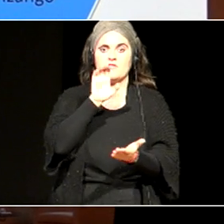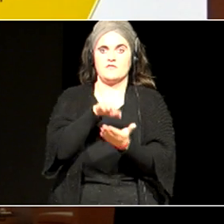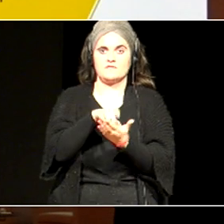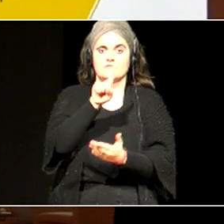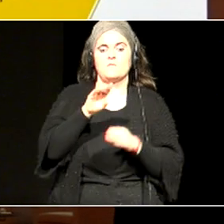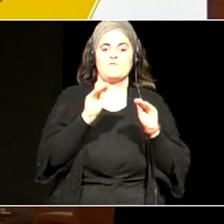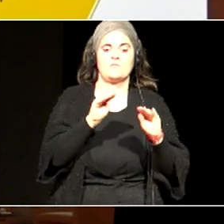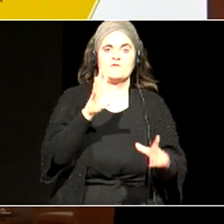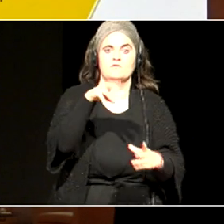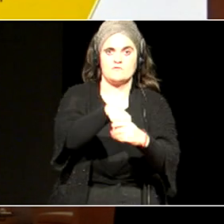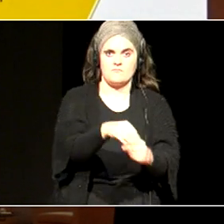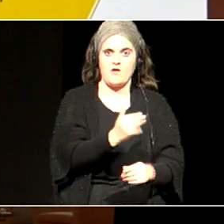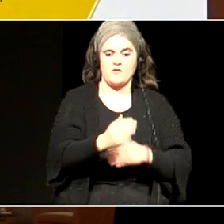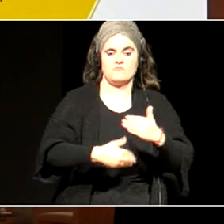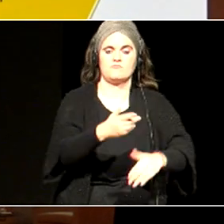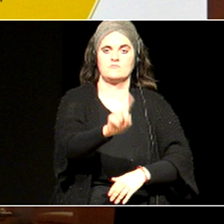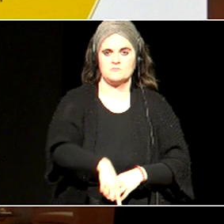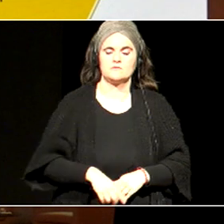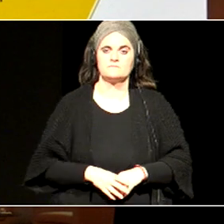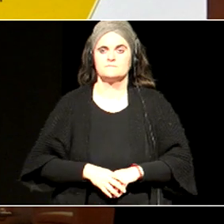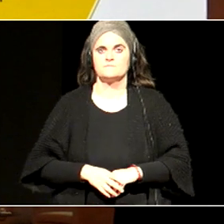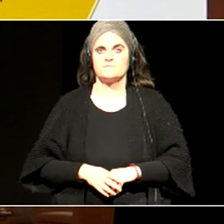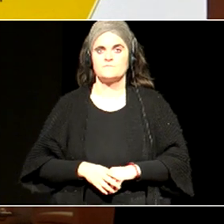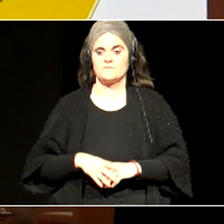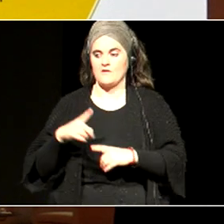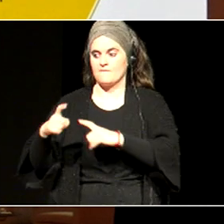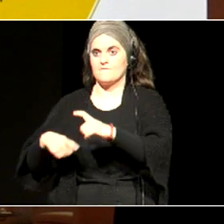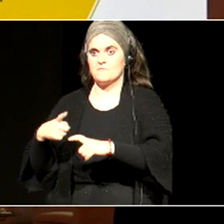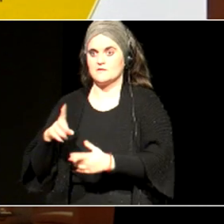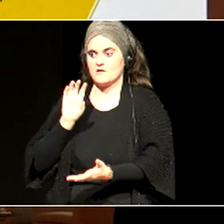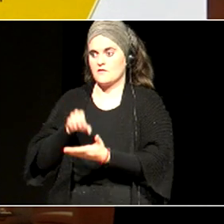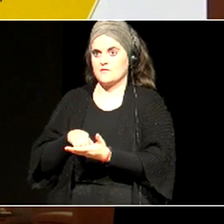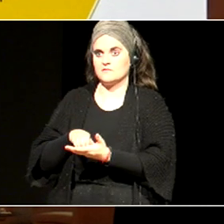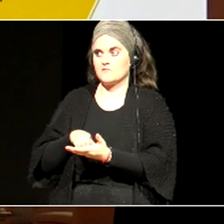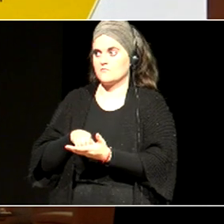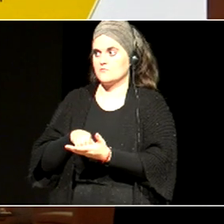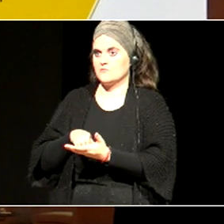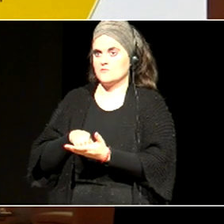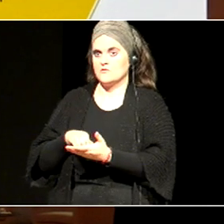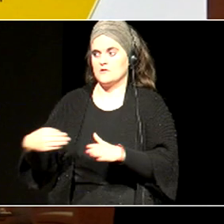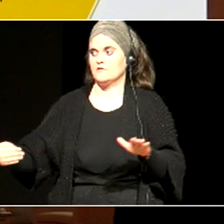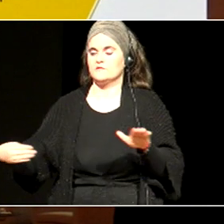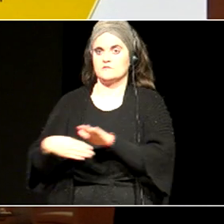familiek eskolan esku hartzea, atzo ere, atzo atera zenau,